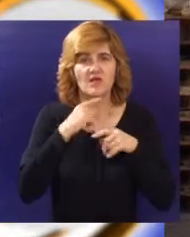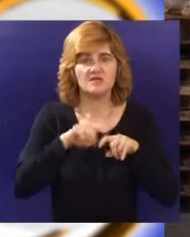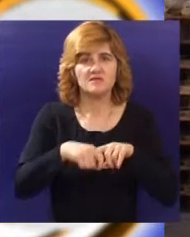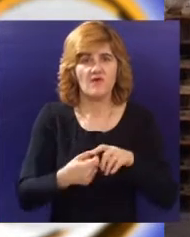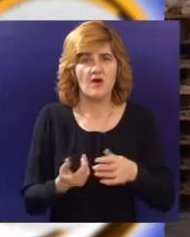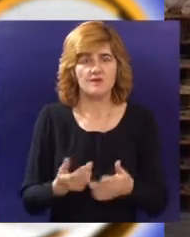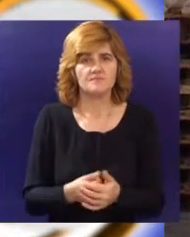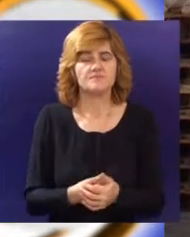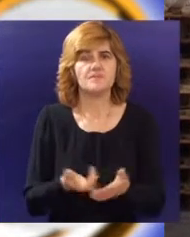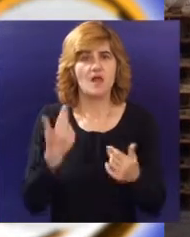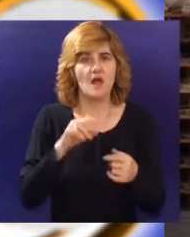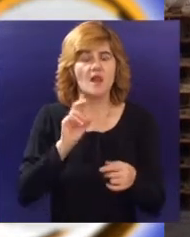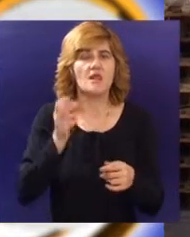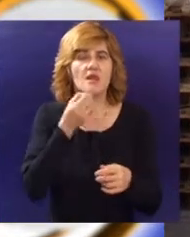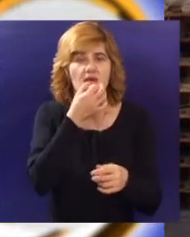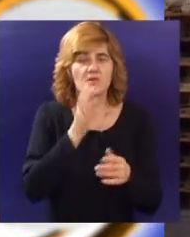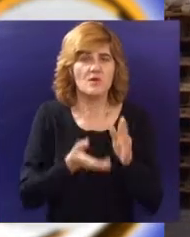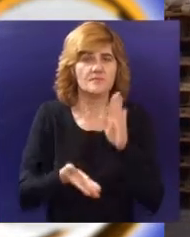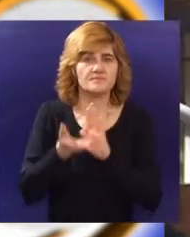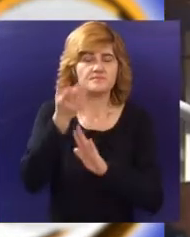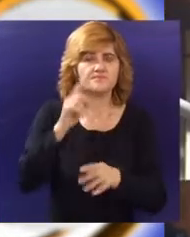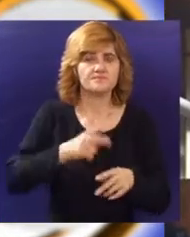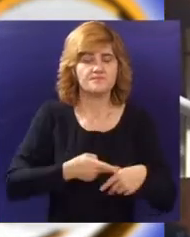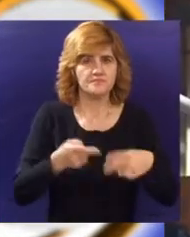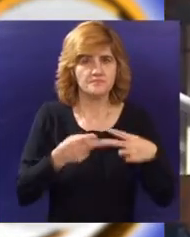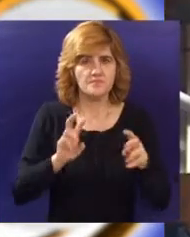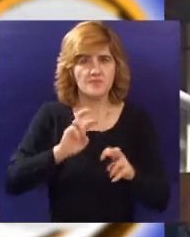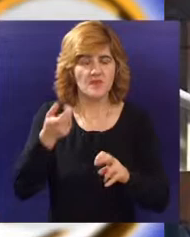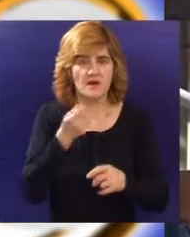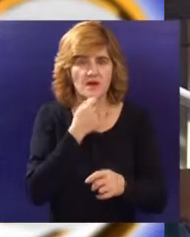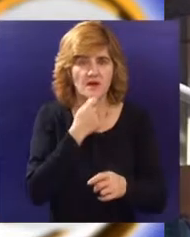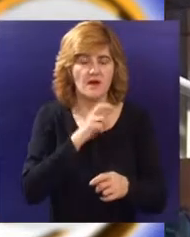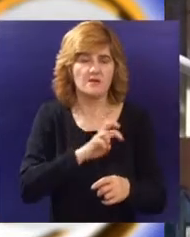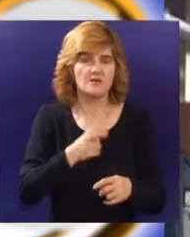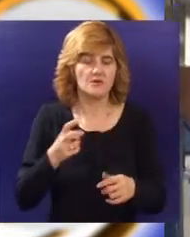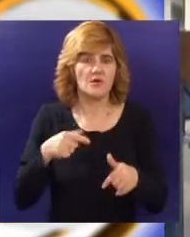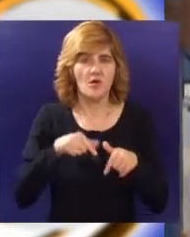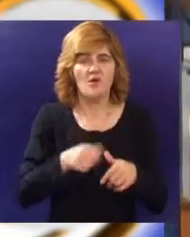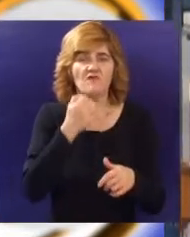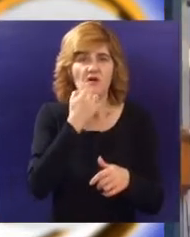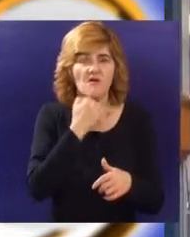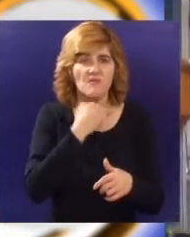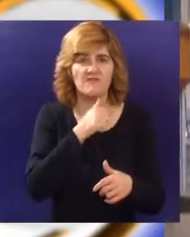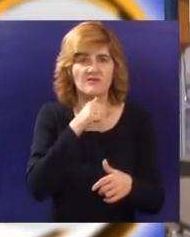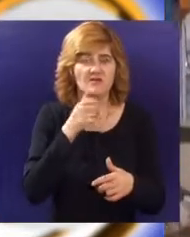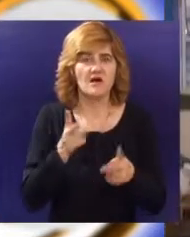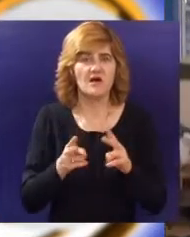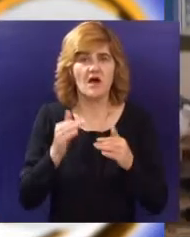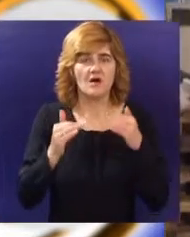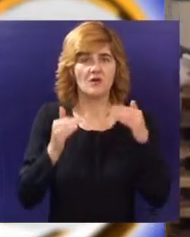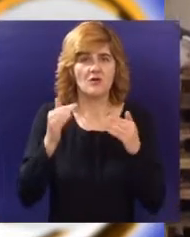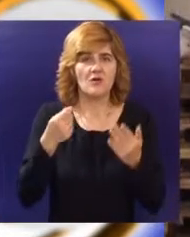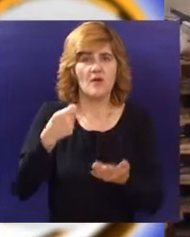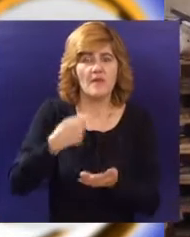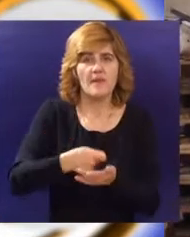a najvažniji porast beleži prerađivačka industrija. Jedan od najznačajnijih problema celokupne privrede jeste likvidnost odnosno